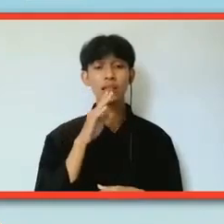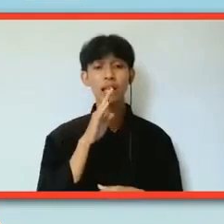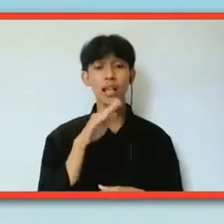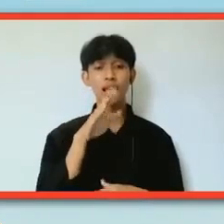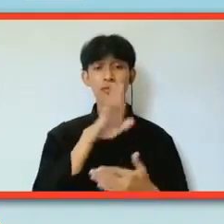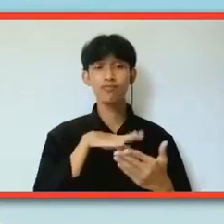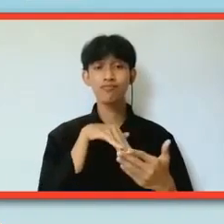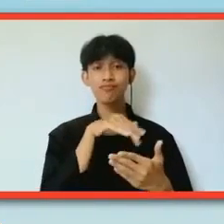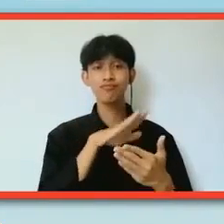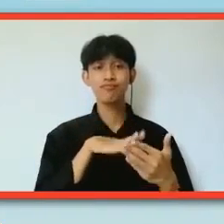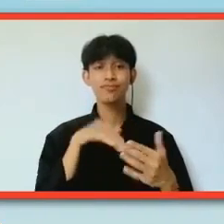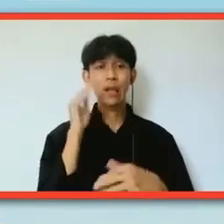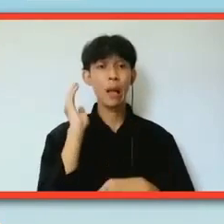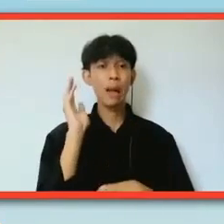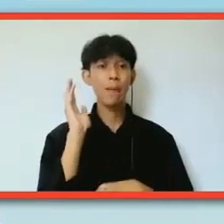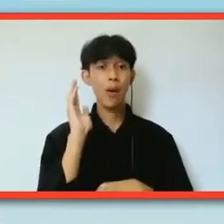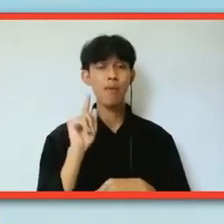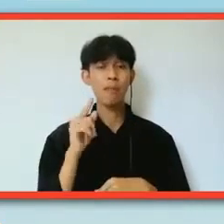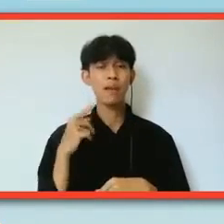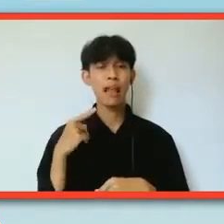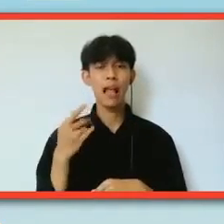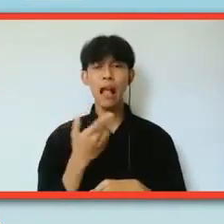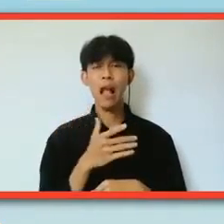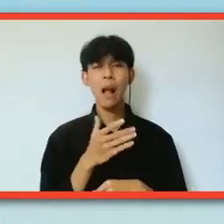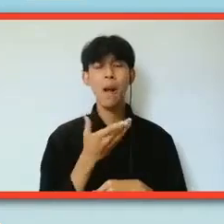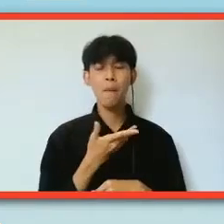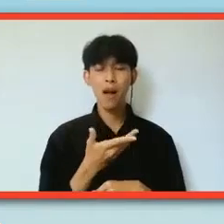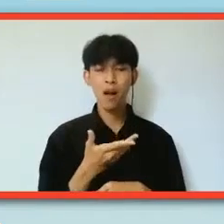ingin kami semua tidak merusak bumi, kan?